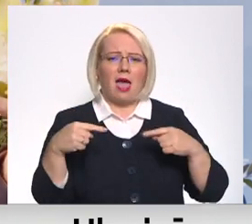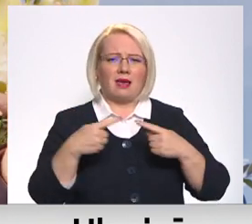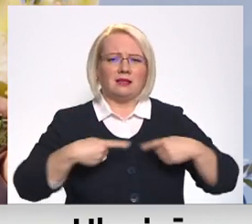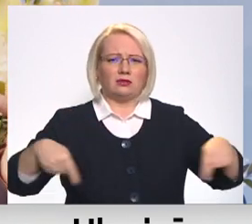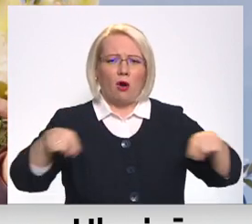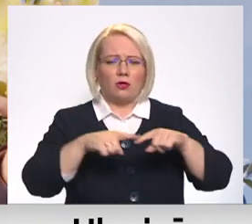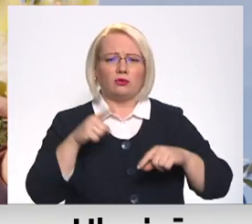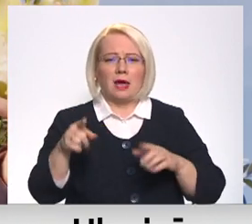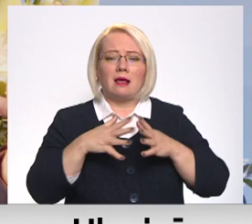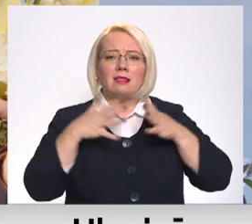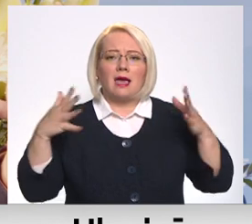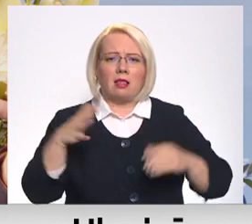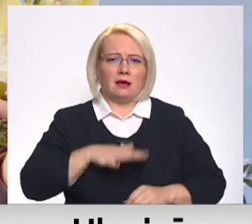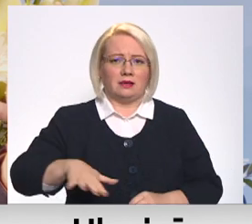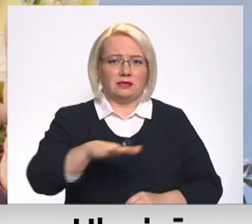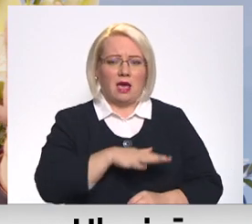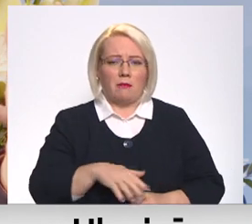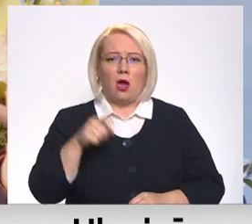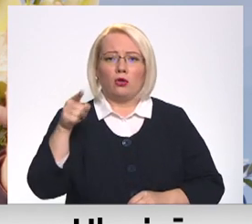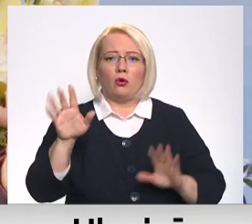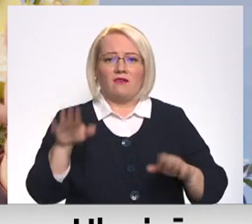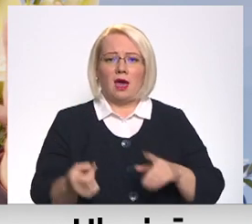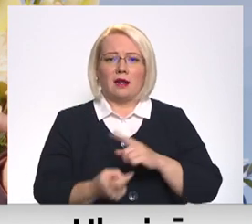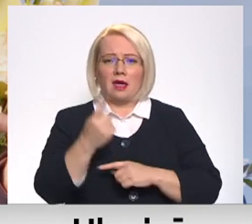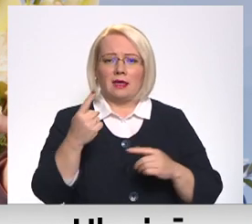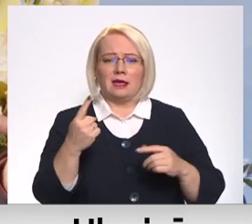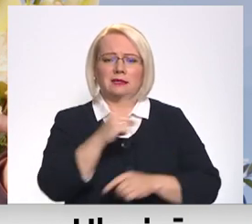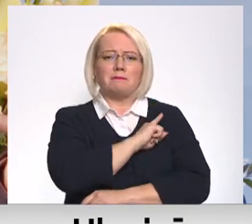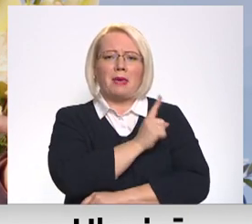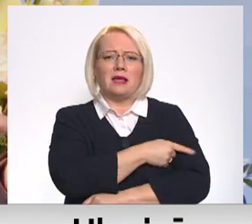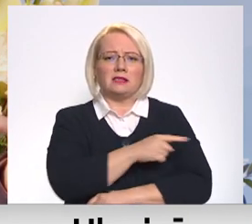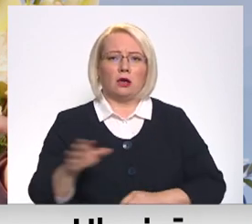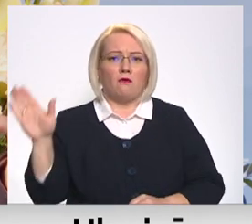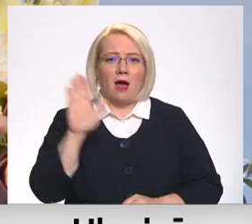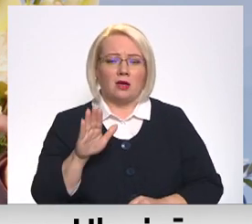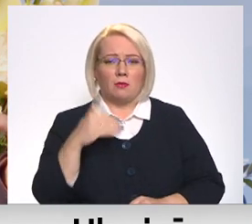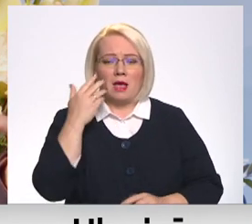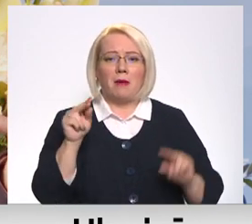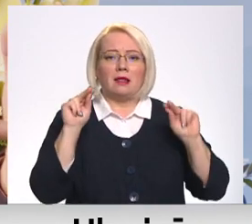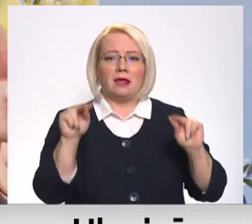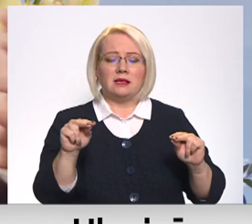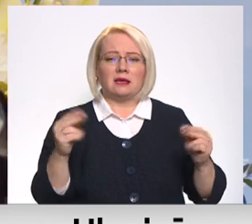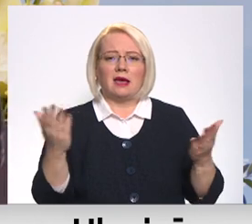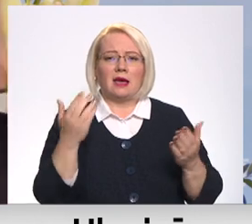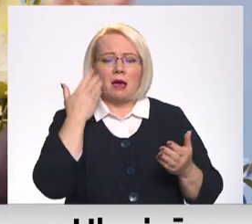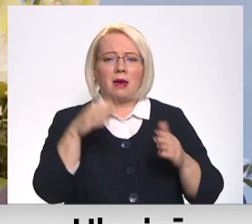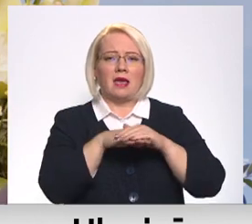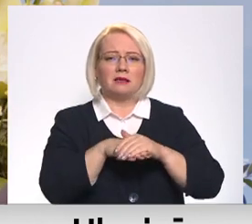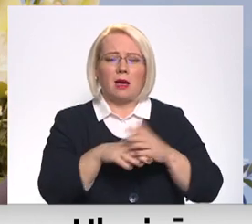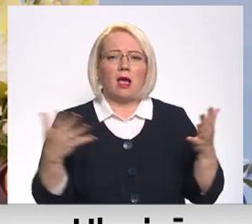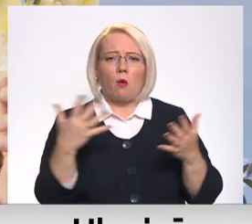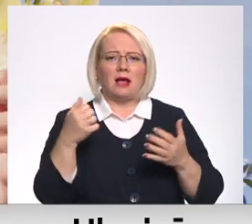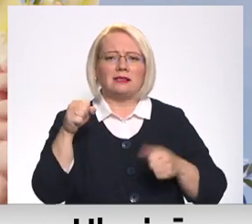tā ir ļoti liela zeme. Jūs varat tur radīt ļoti spēcīgu valsti, bet kamēr viņi tic, ka jāsaglabā kaut kāda veida, imperiālais